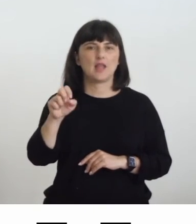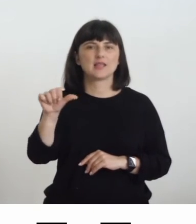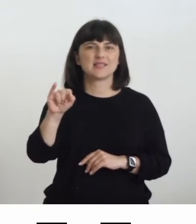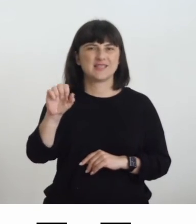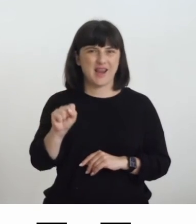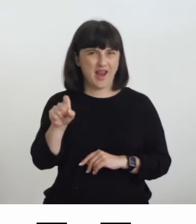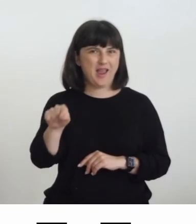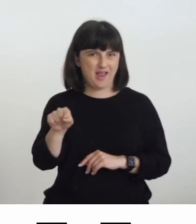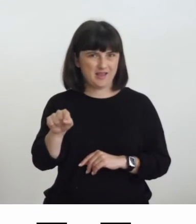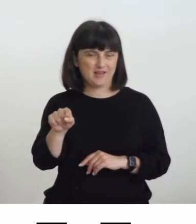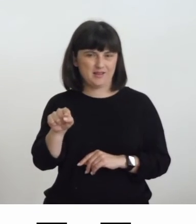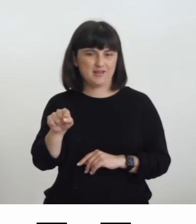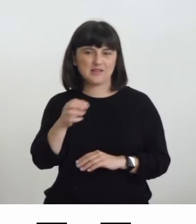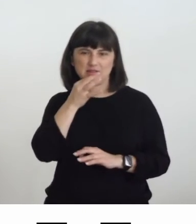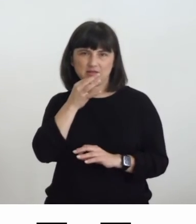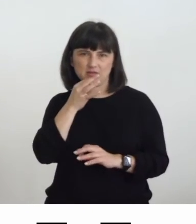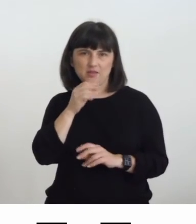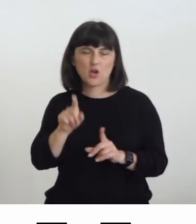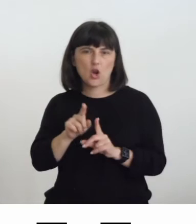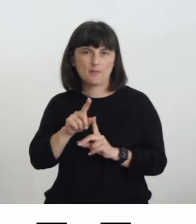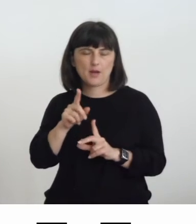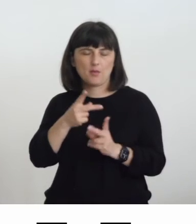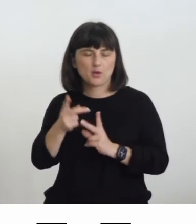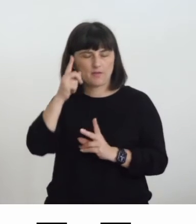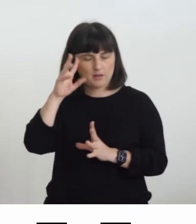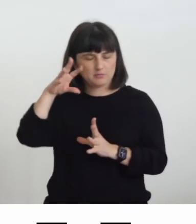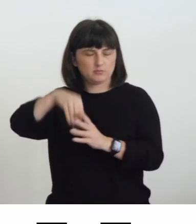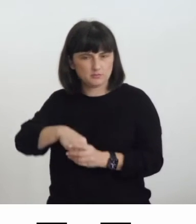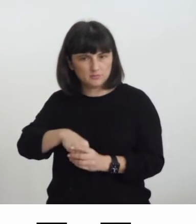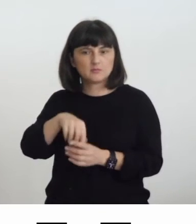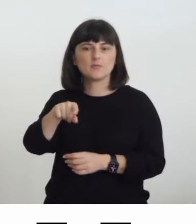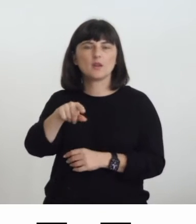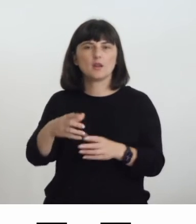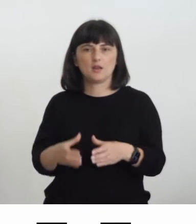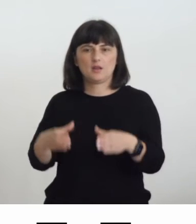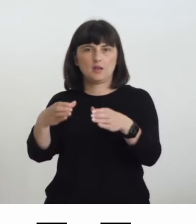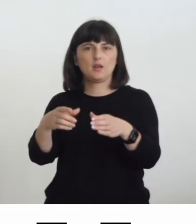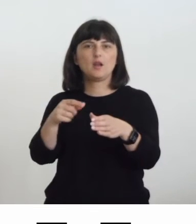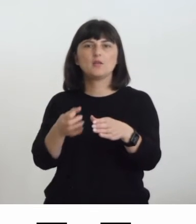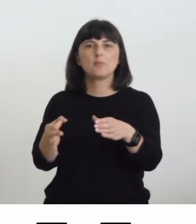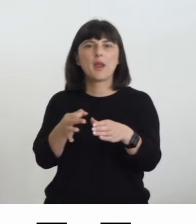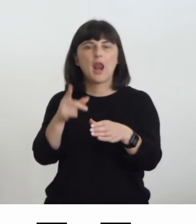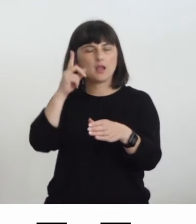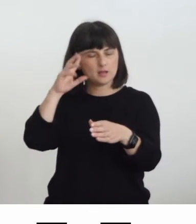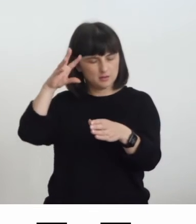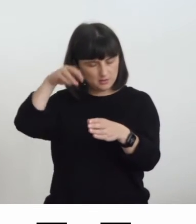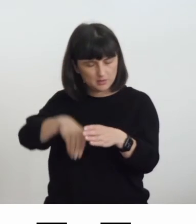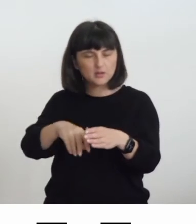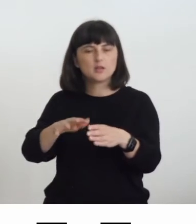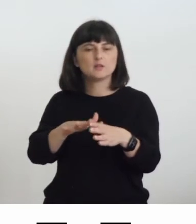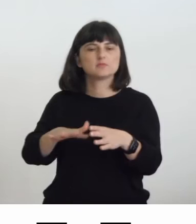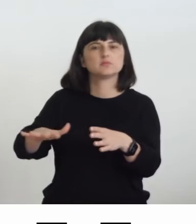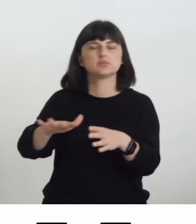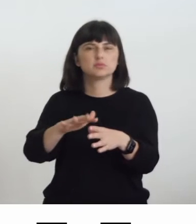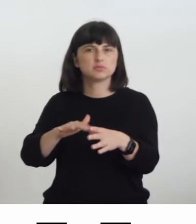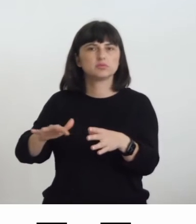pensate di immergere le mani all'interno di un recipiente con delle biglie su una superficie